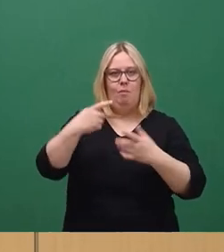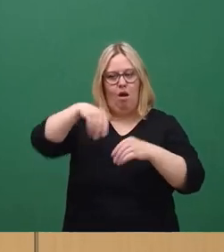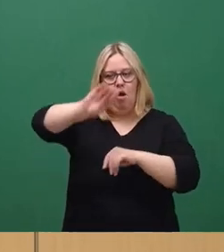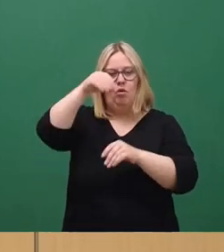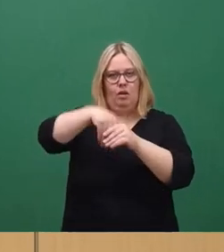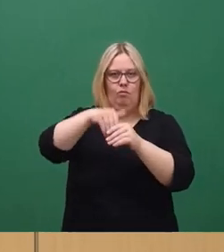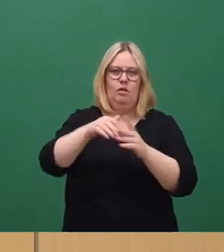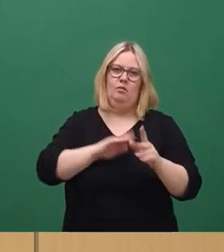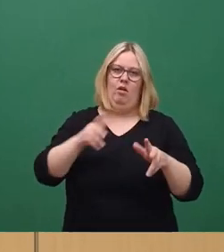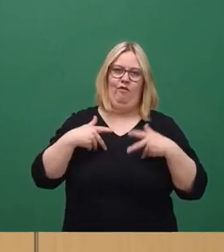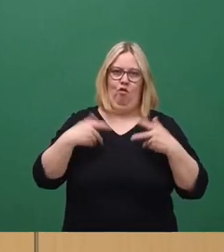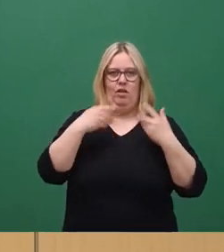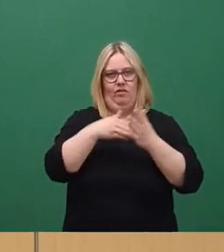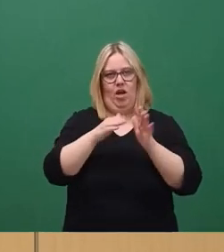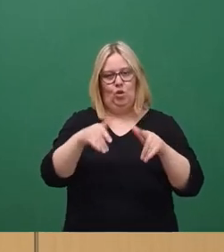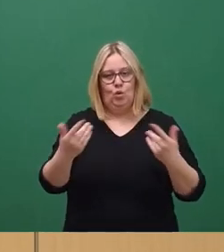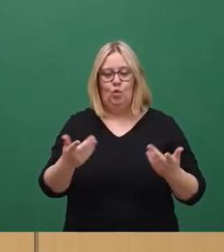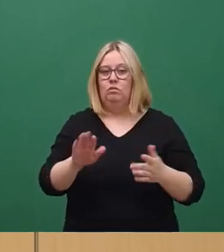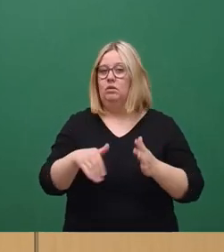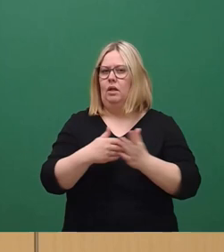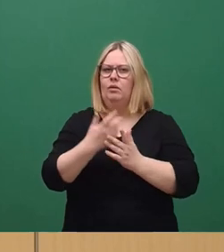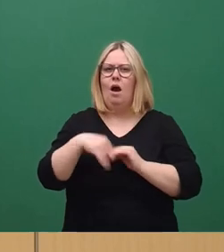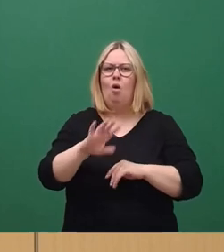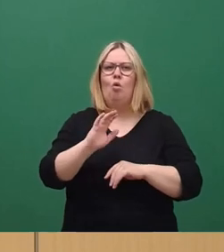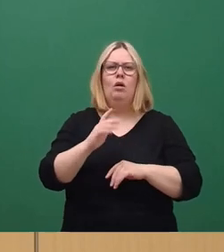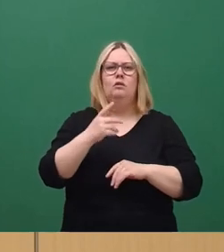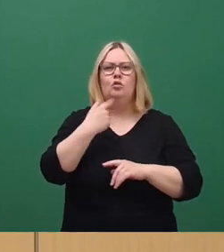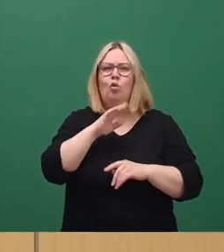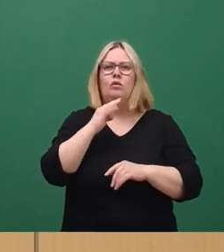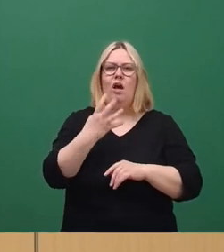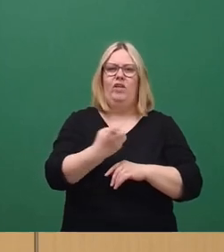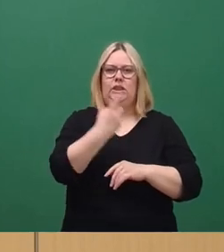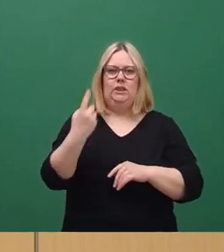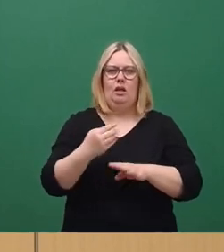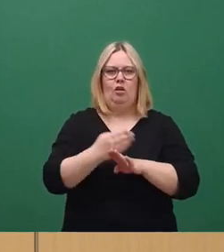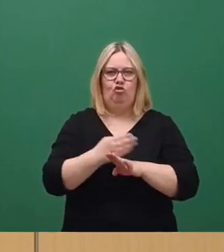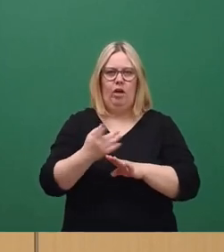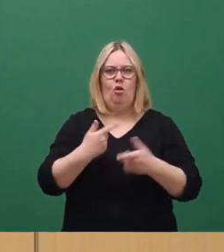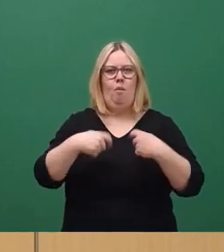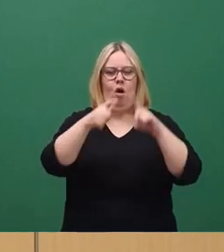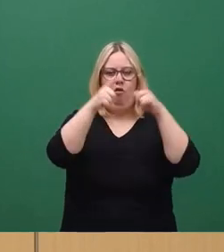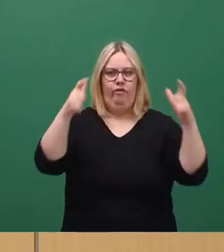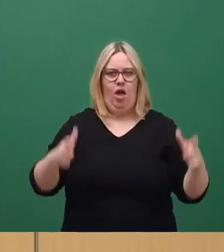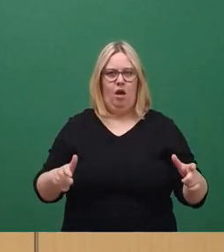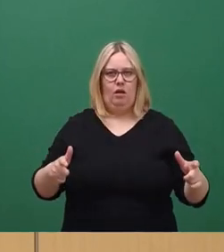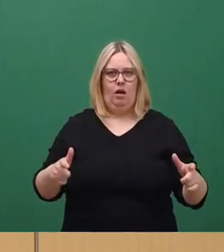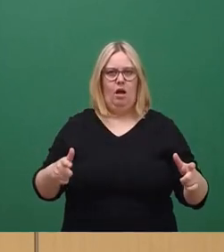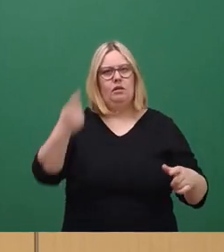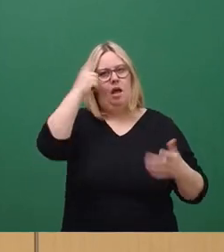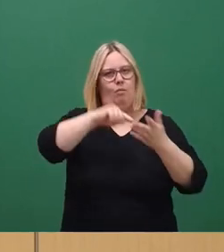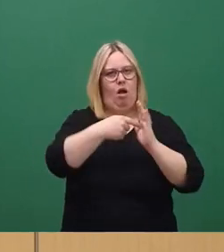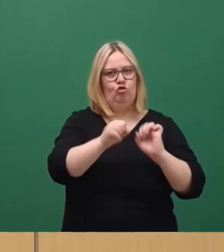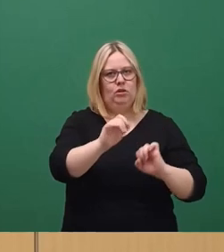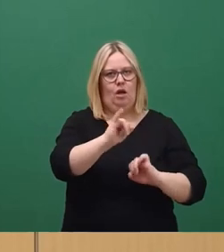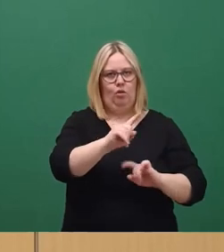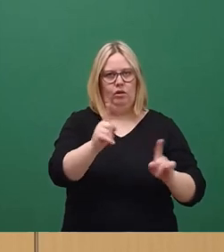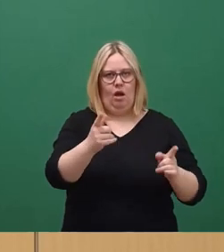wir uns da, wenn es so weitergeht. Es gibt übrigens da diesen Schweinezyklus auch. Nach 40 Jahren wird entschieden, ob Bauwerke unter Denkmalschutz stellen. Das ist